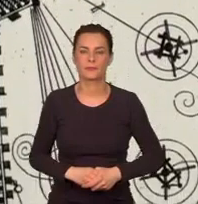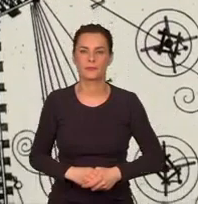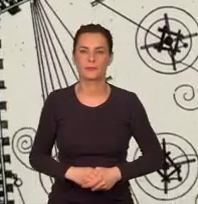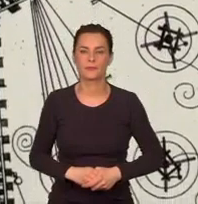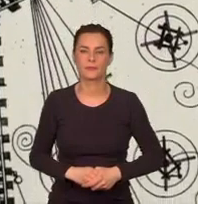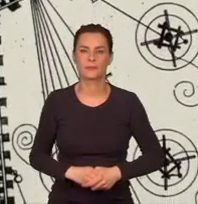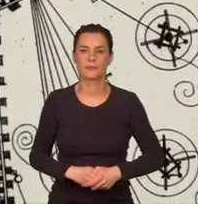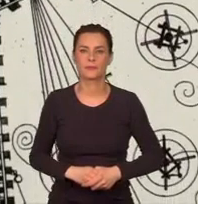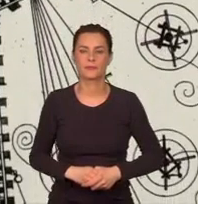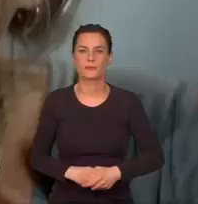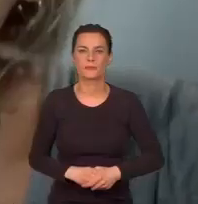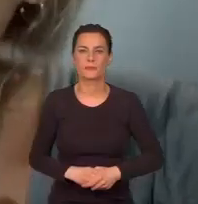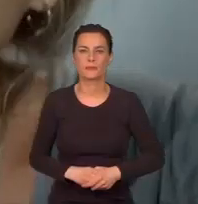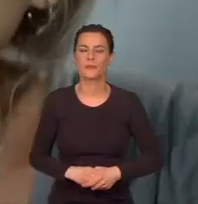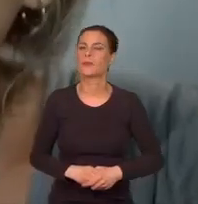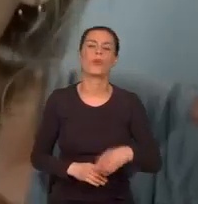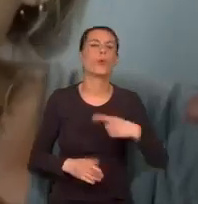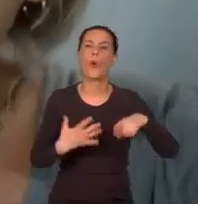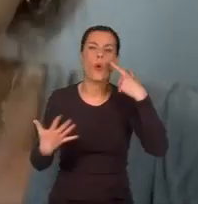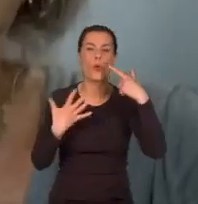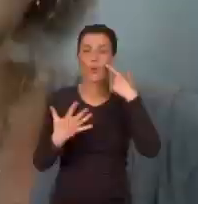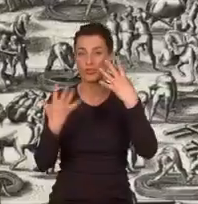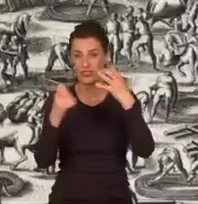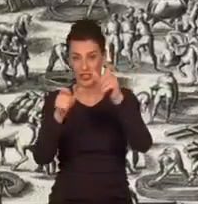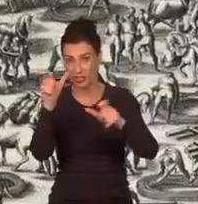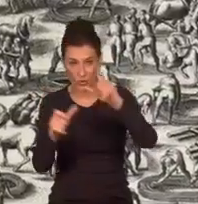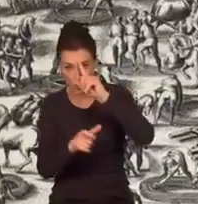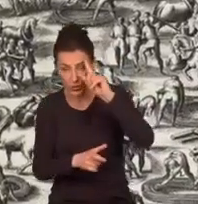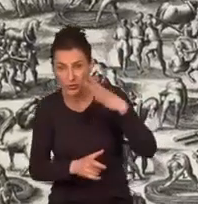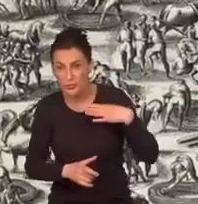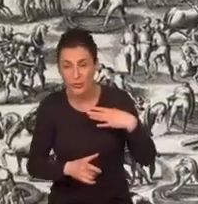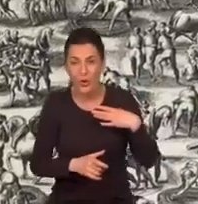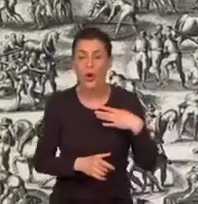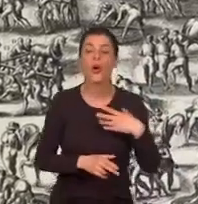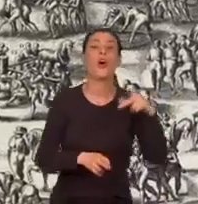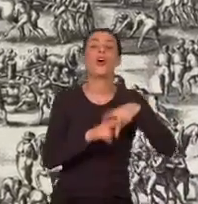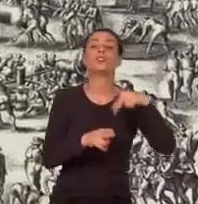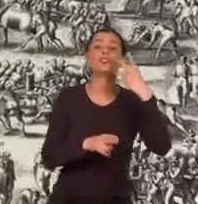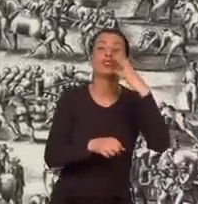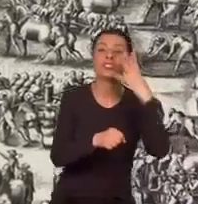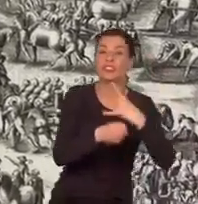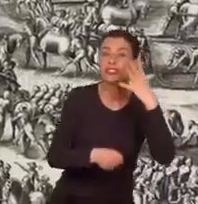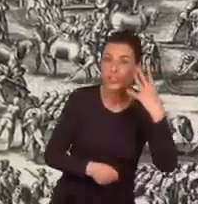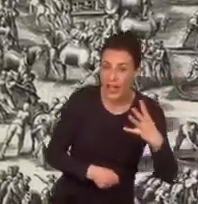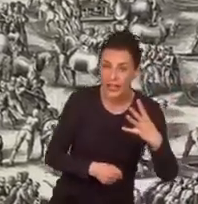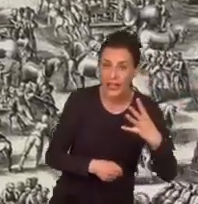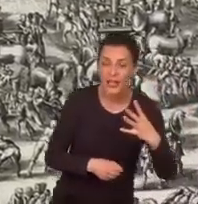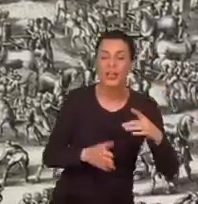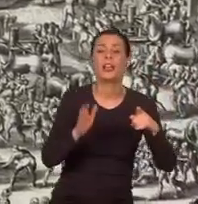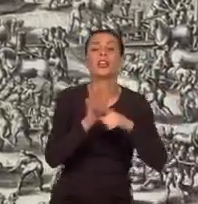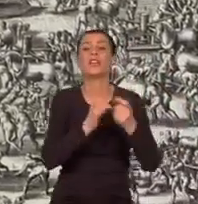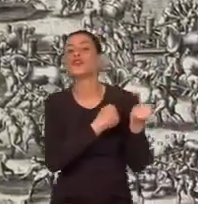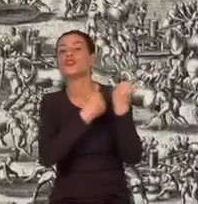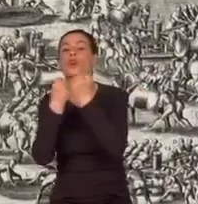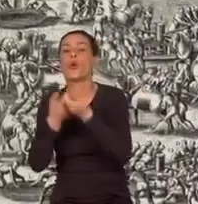Korzystało z siły około 900 ludzi, 144 koni i 40